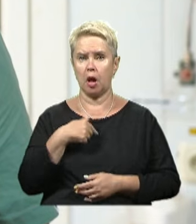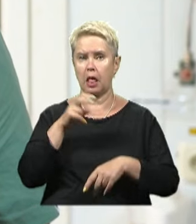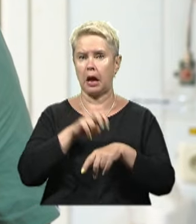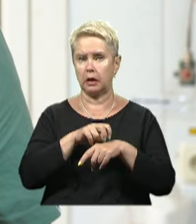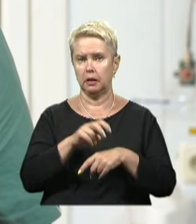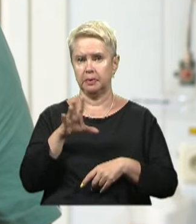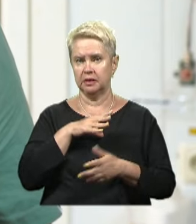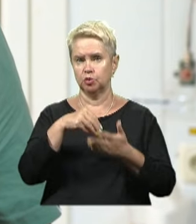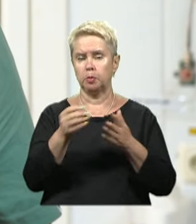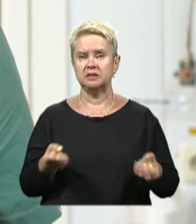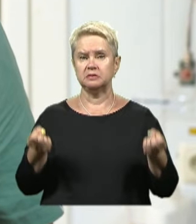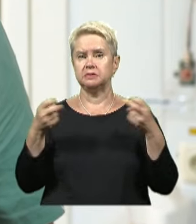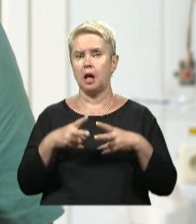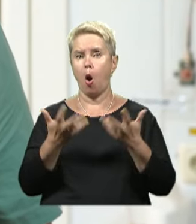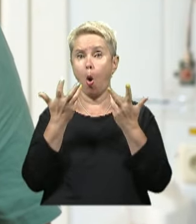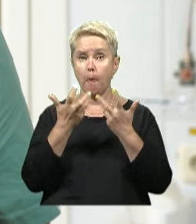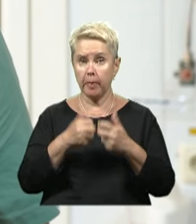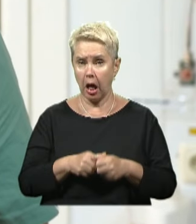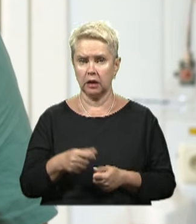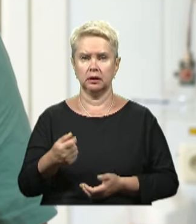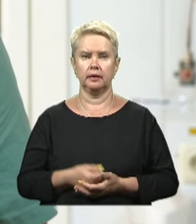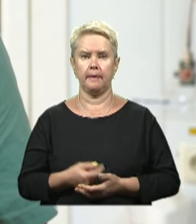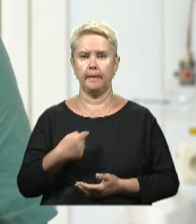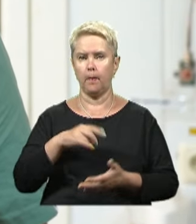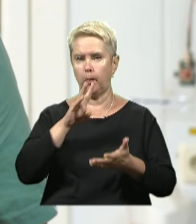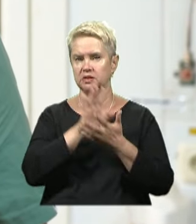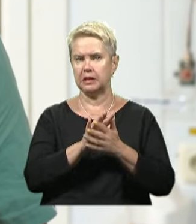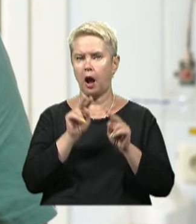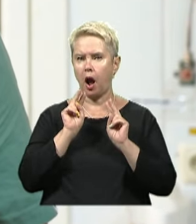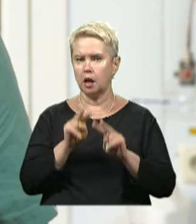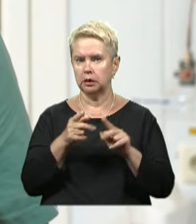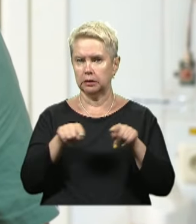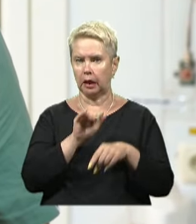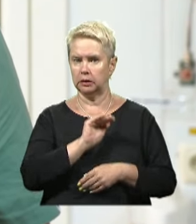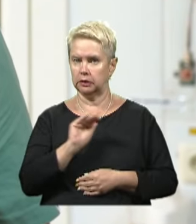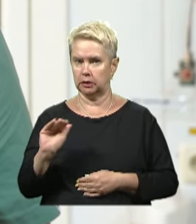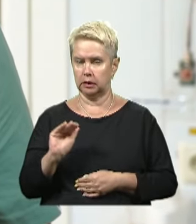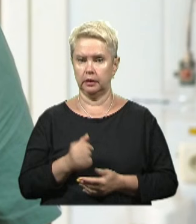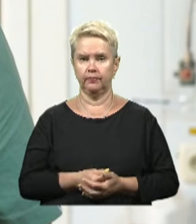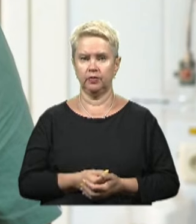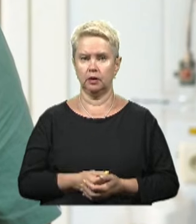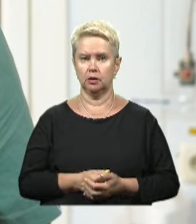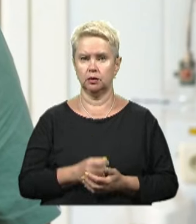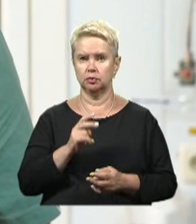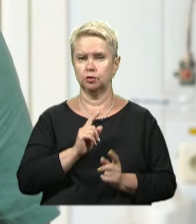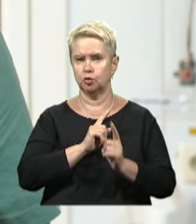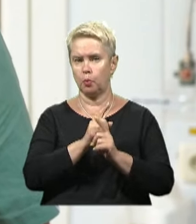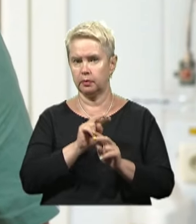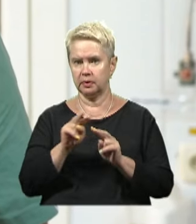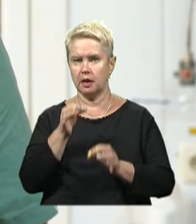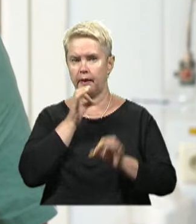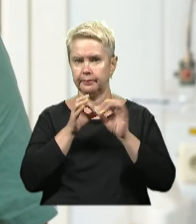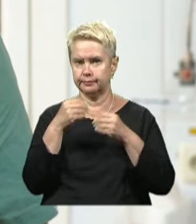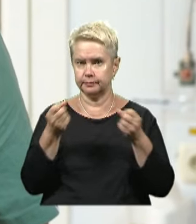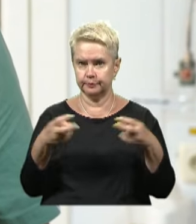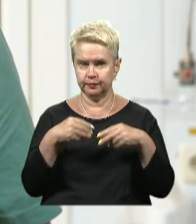лікарні було закуплено спеціальне обладнання. Ми постійно контролюємо таких дітей рівентокралі, ми суприємо на супресивний препарат.